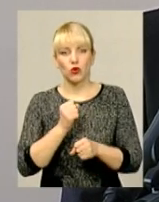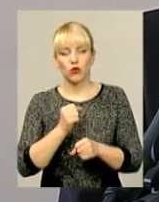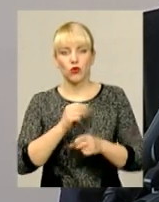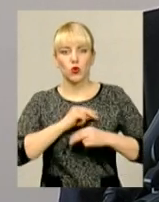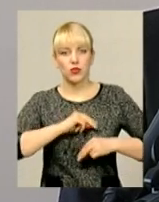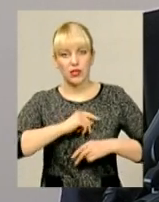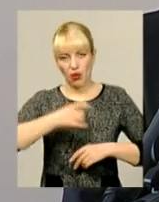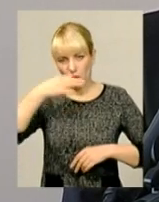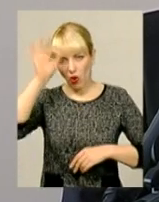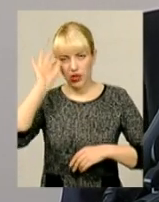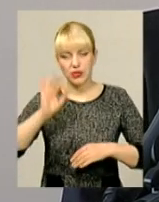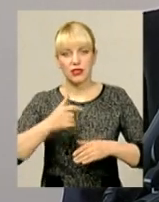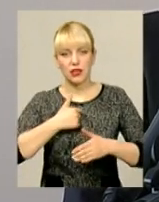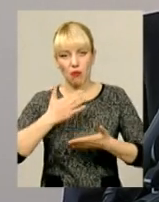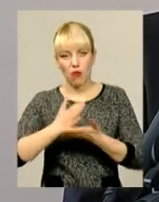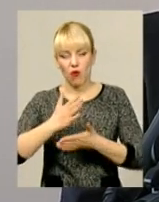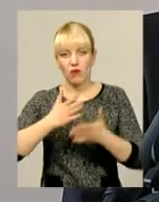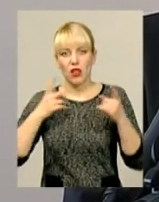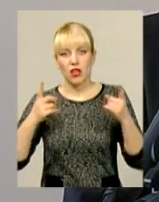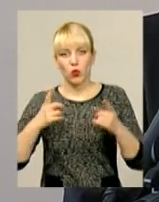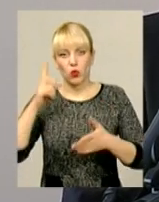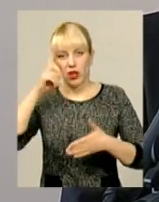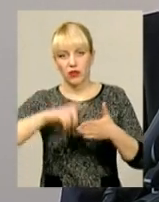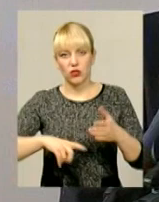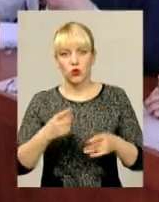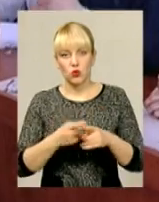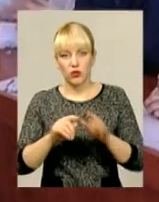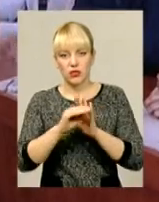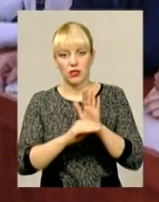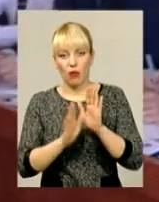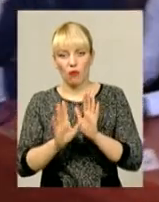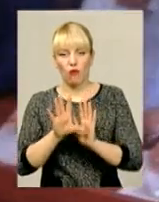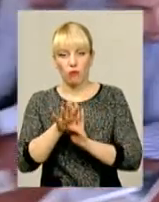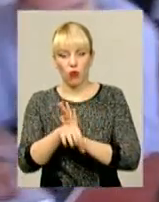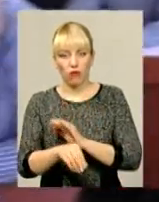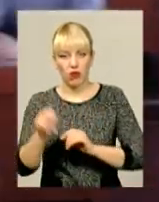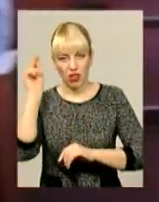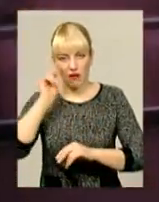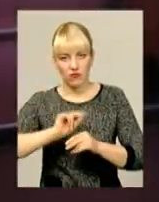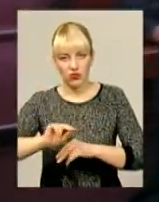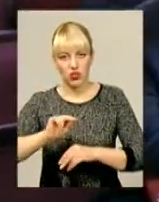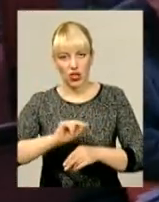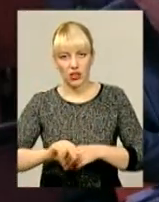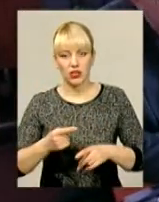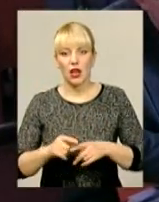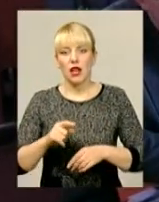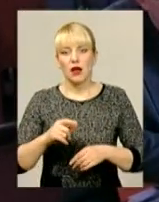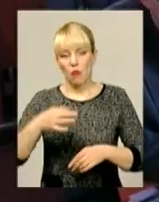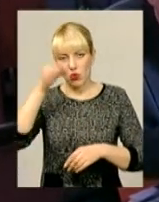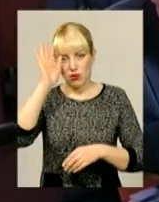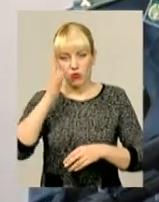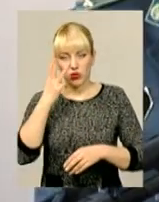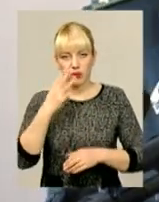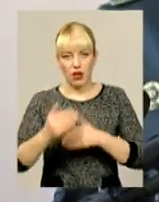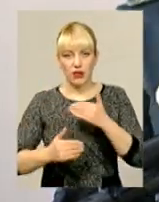я маю велику надію, що буде цю систему запроваджено. Навчання поліціянтів відбуватимуться трьома етапами. Кожен по два